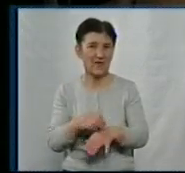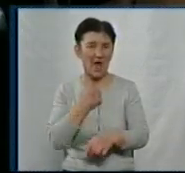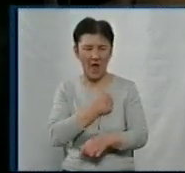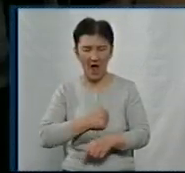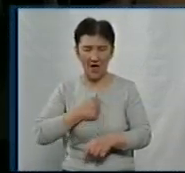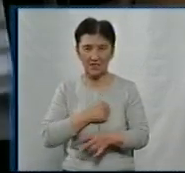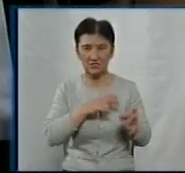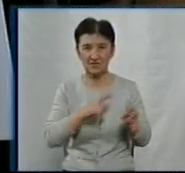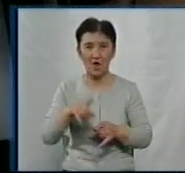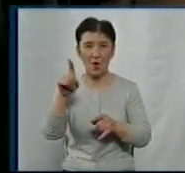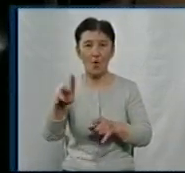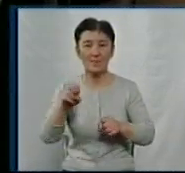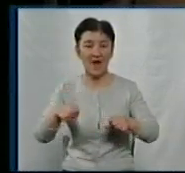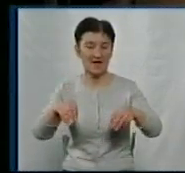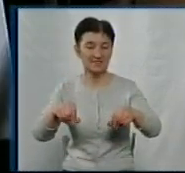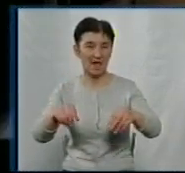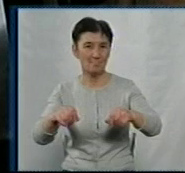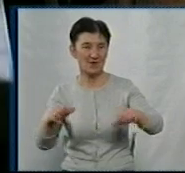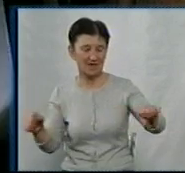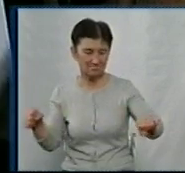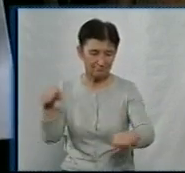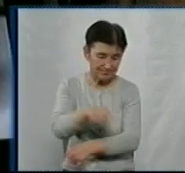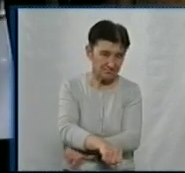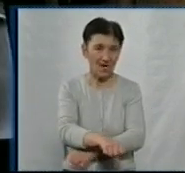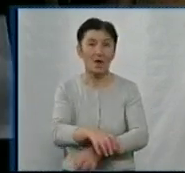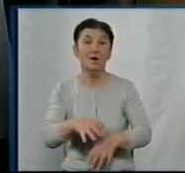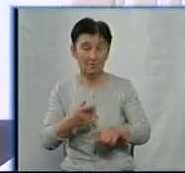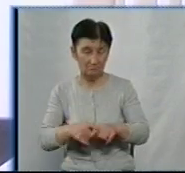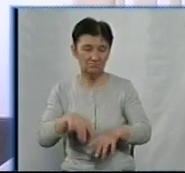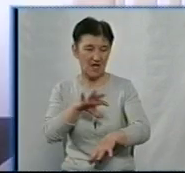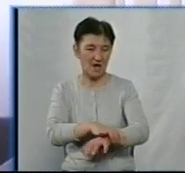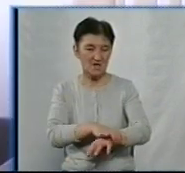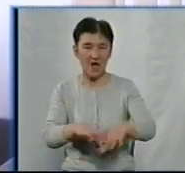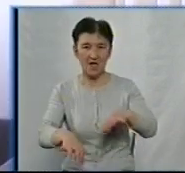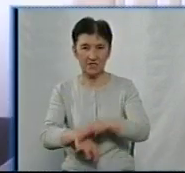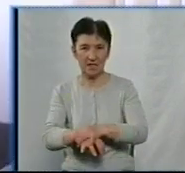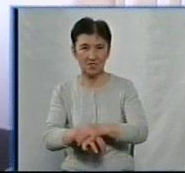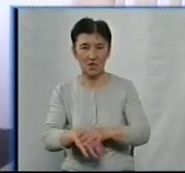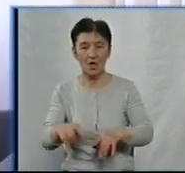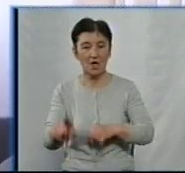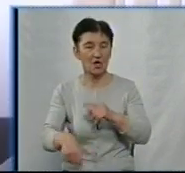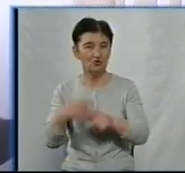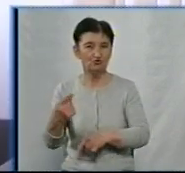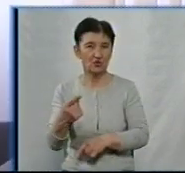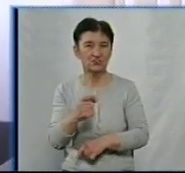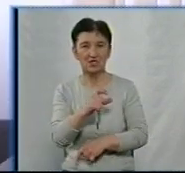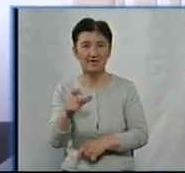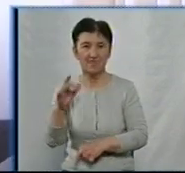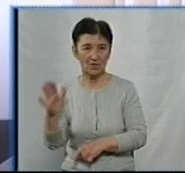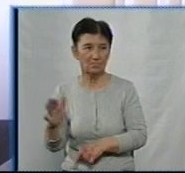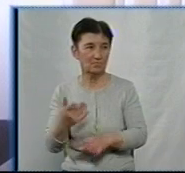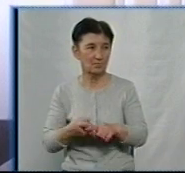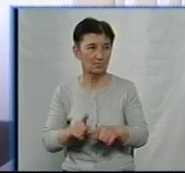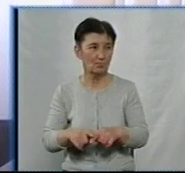Боднаренко звалив його на землю, а інший поліцейський вдягнув на чоловіка кайданки. Через кілька хвилин було помічено, що Собченко ОП